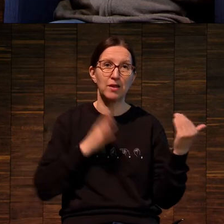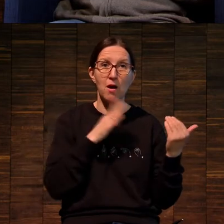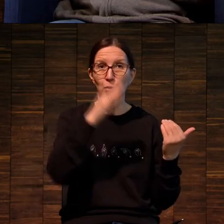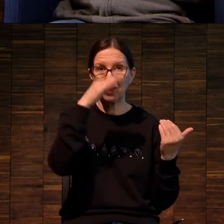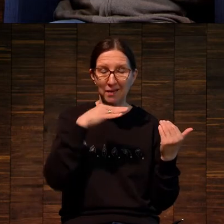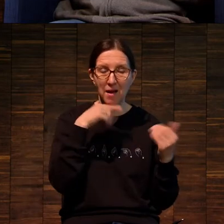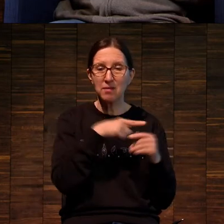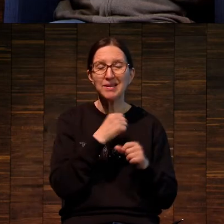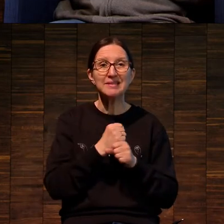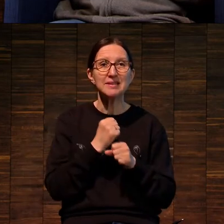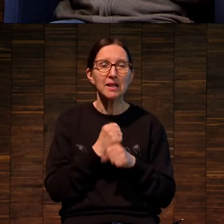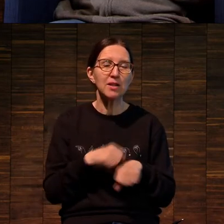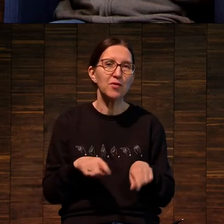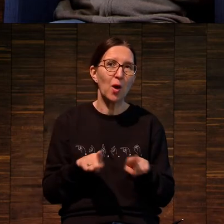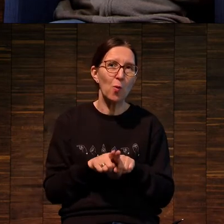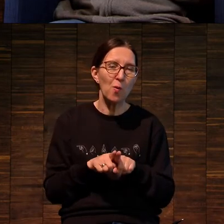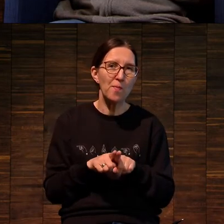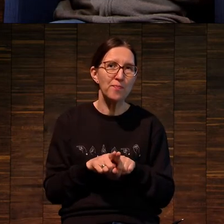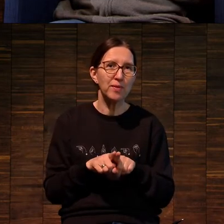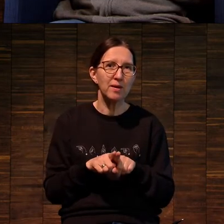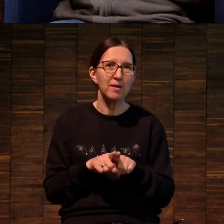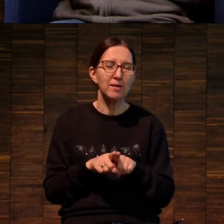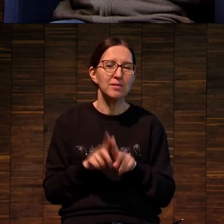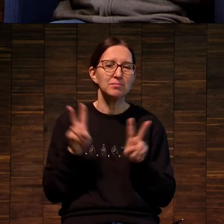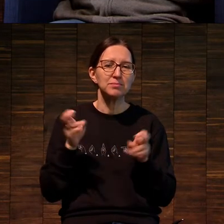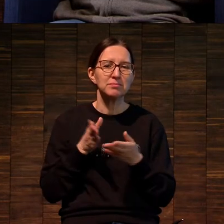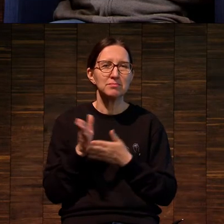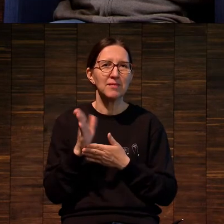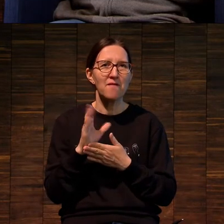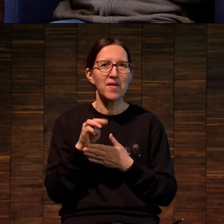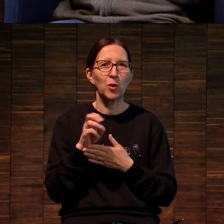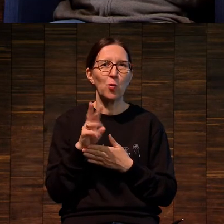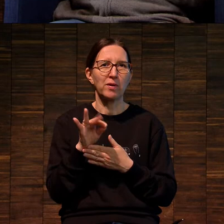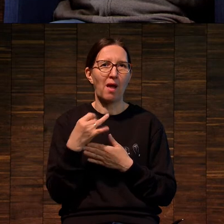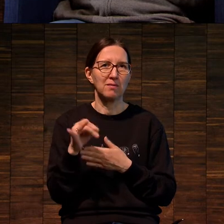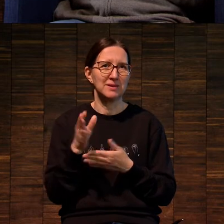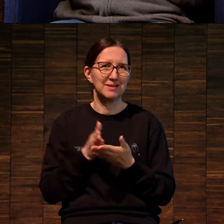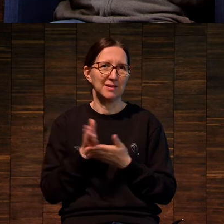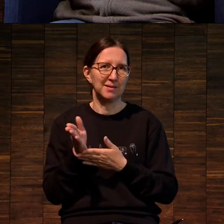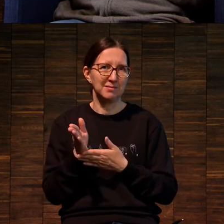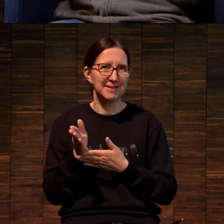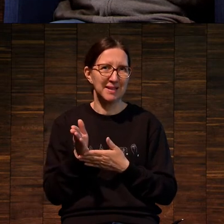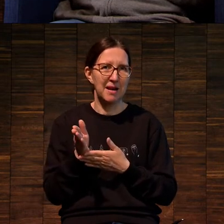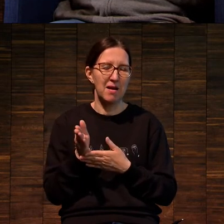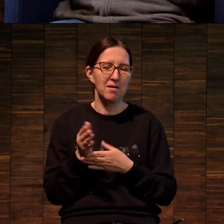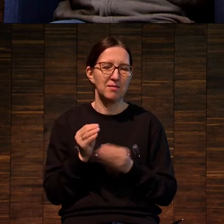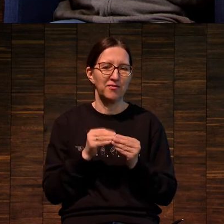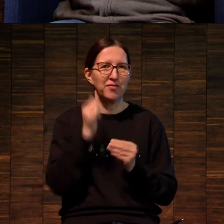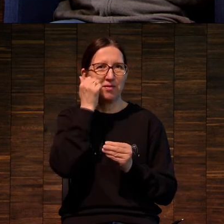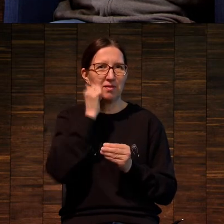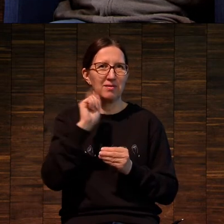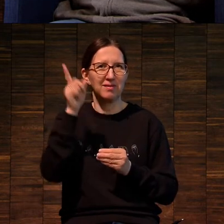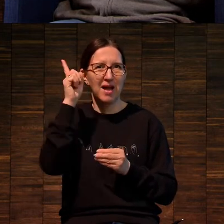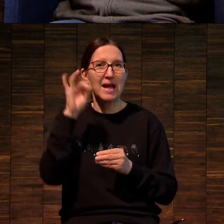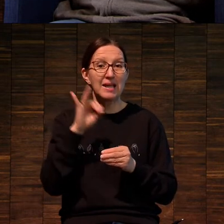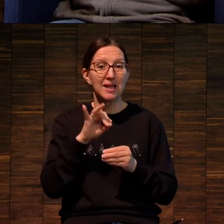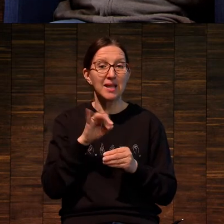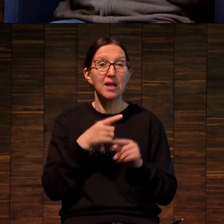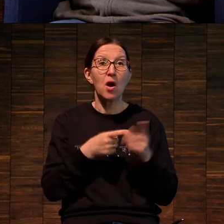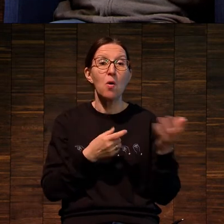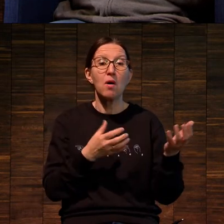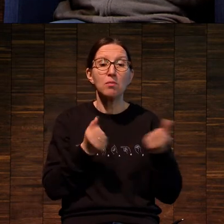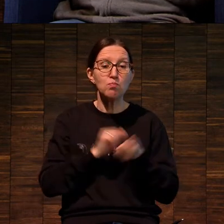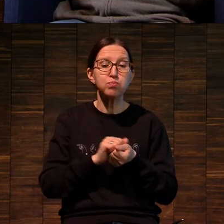родителей, и они сделаны в таком викторианском ключе, на самом деле, естественно, и напечатаны на старых